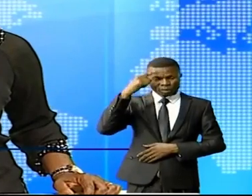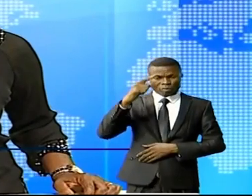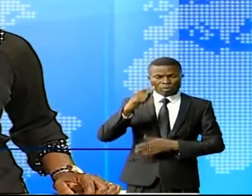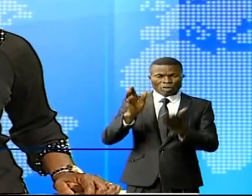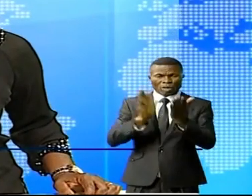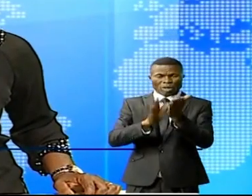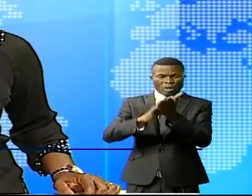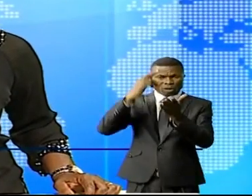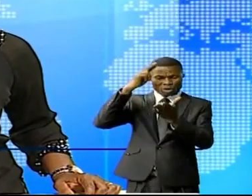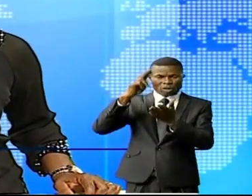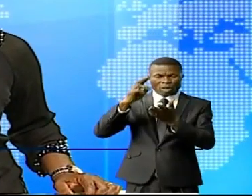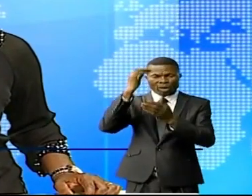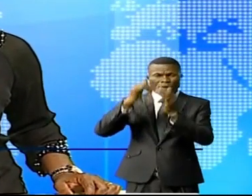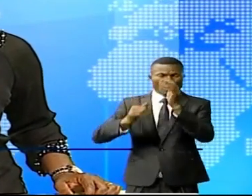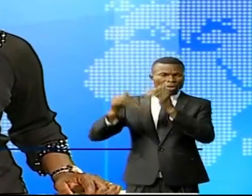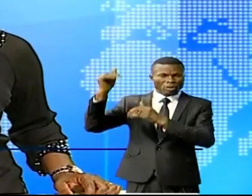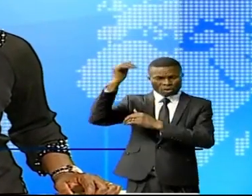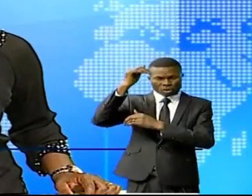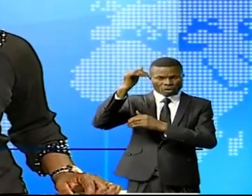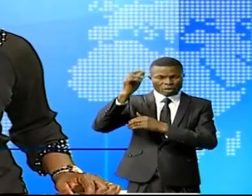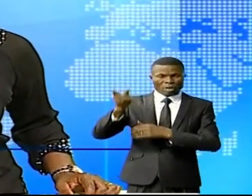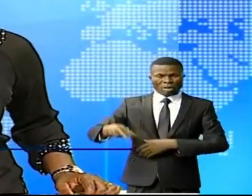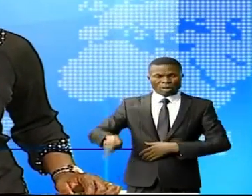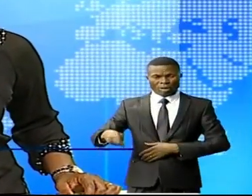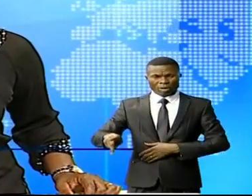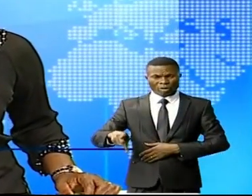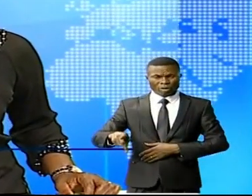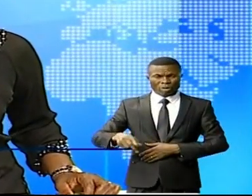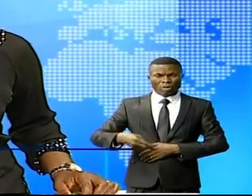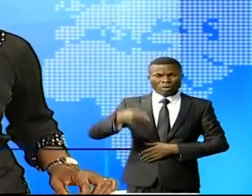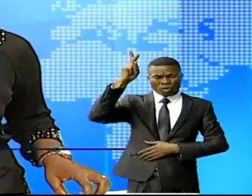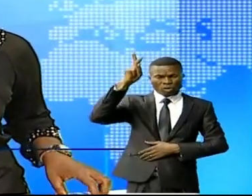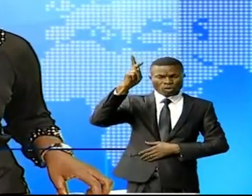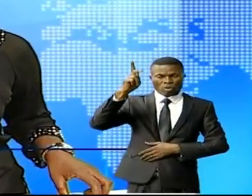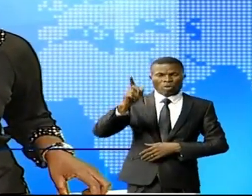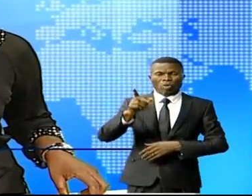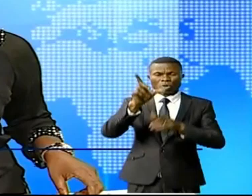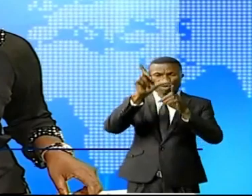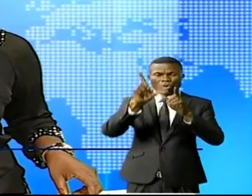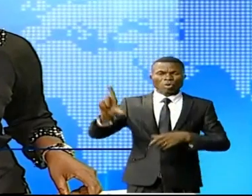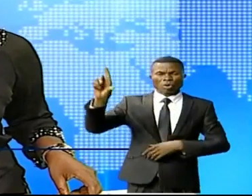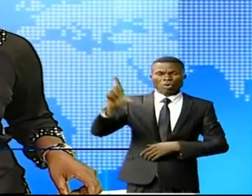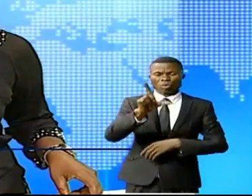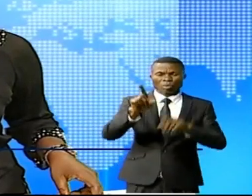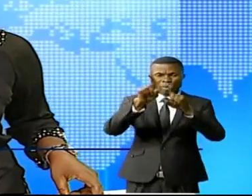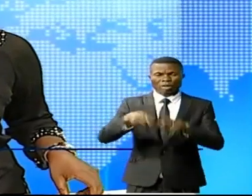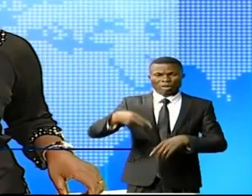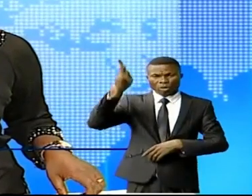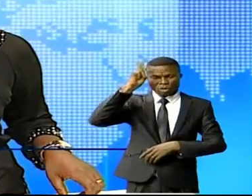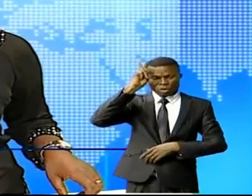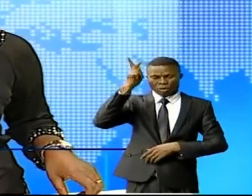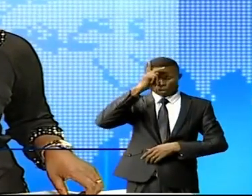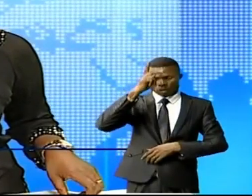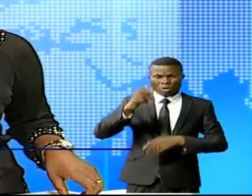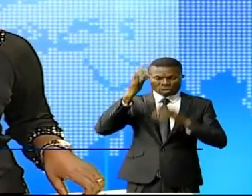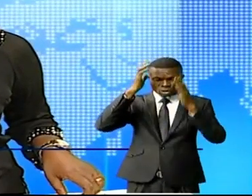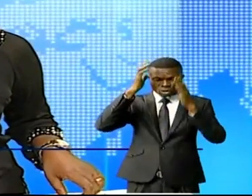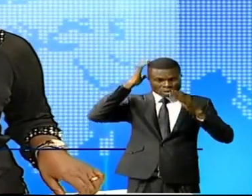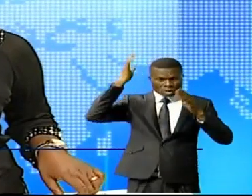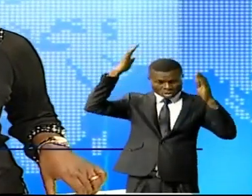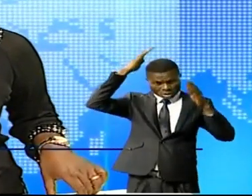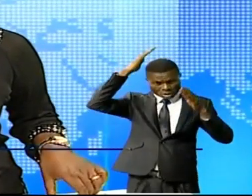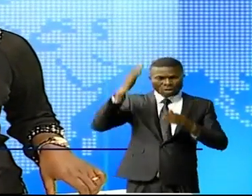universités et instituts supérieurs de la province du Olomami et Okatanga. Une cérémonie de collation de grades